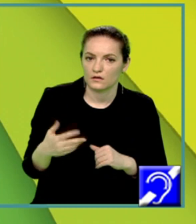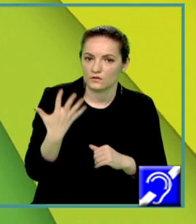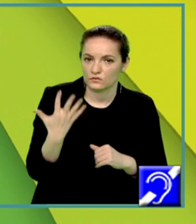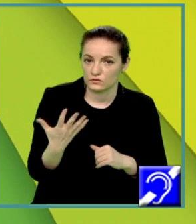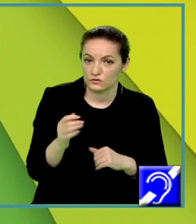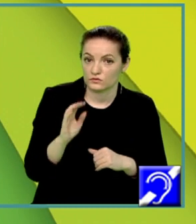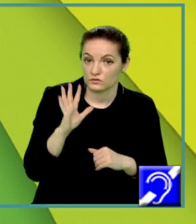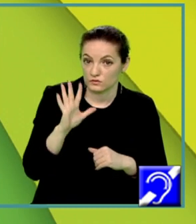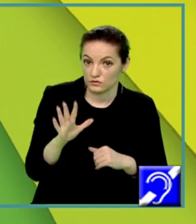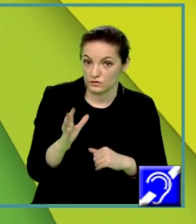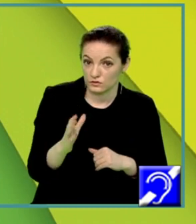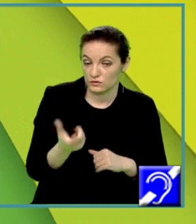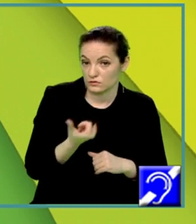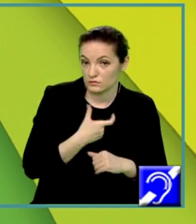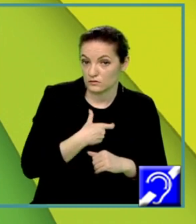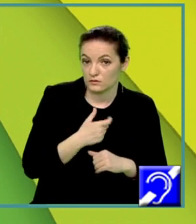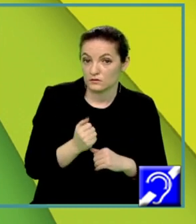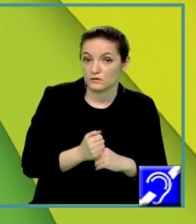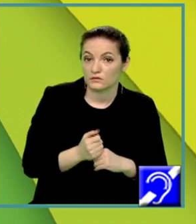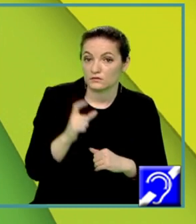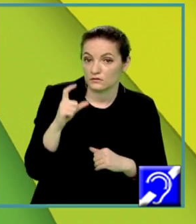posibile și reținem acest rezultat.